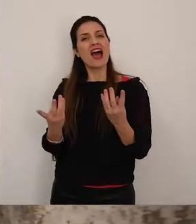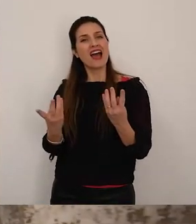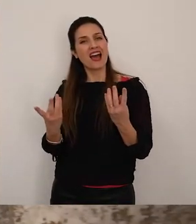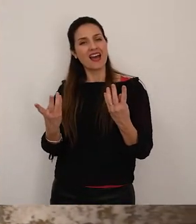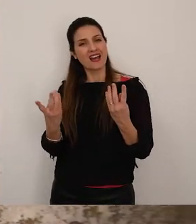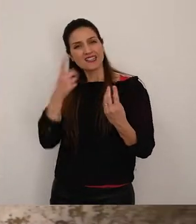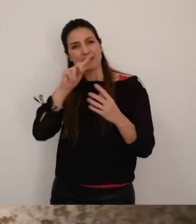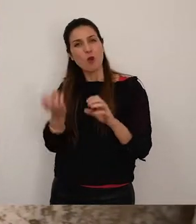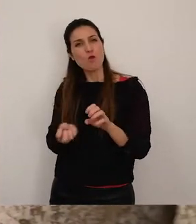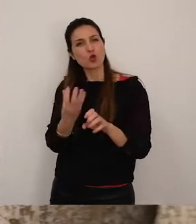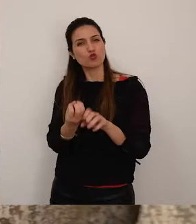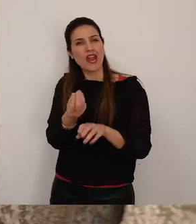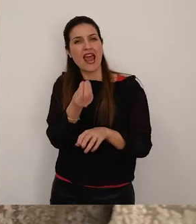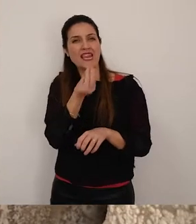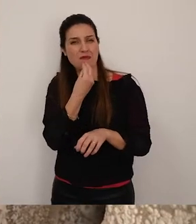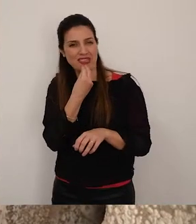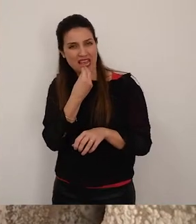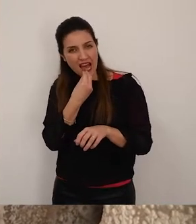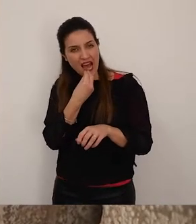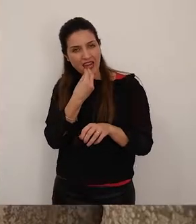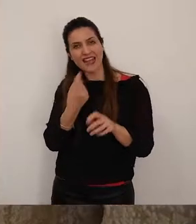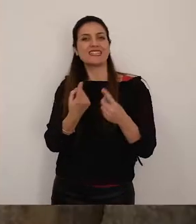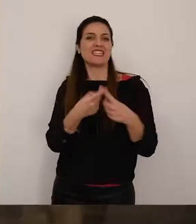alimentare che si svolgevano nella masseria